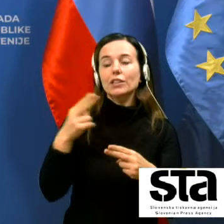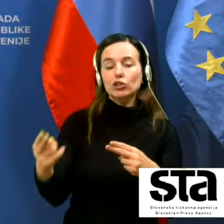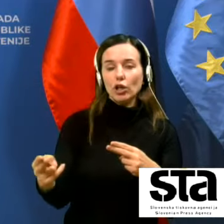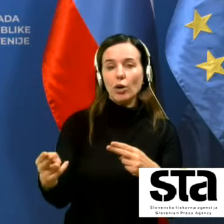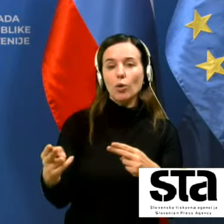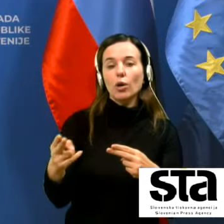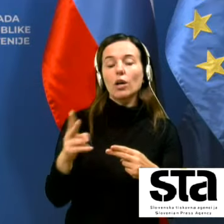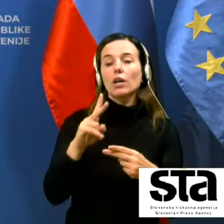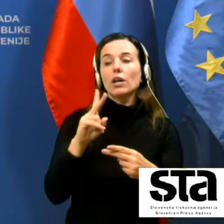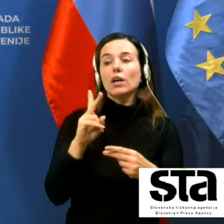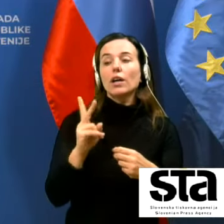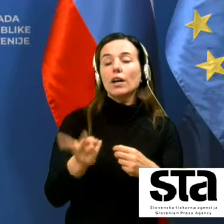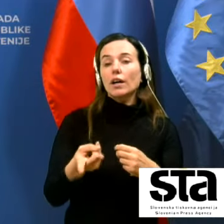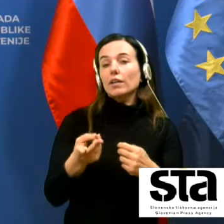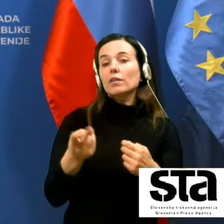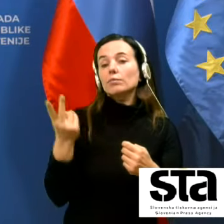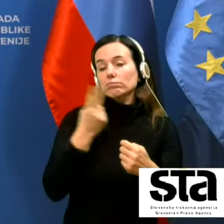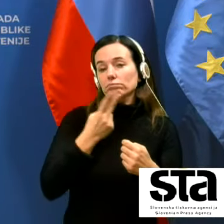seveda